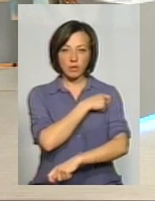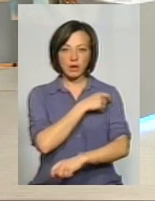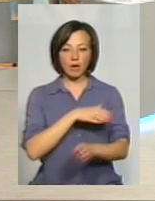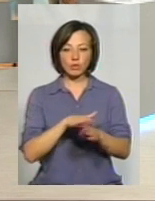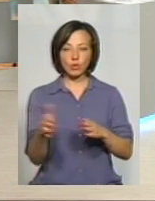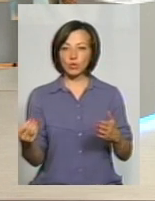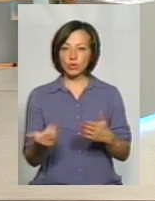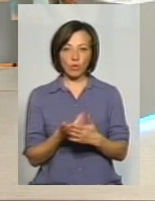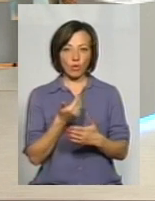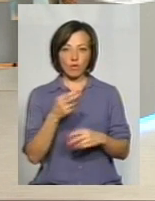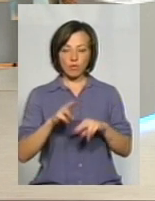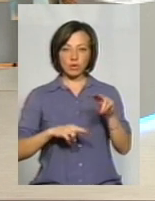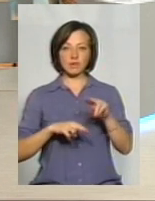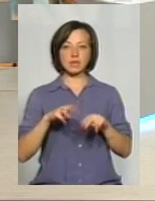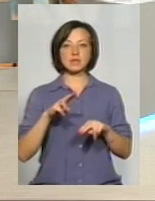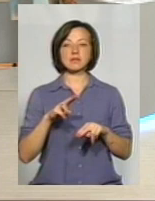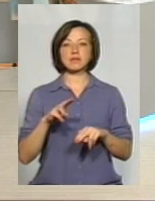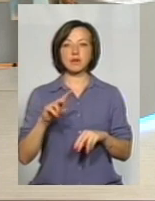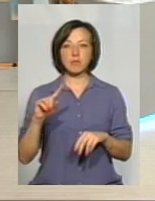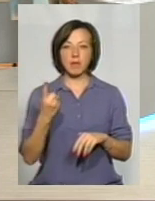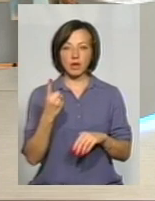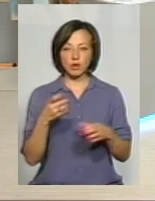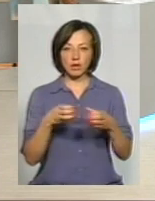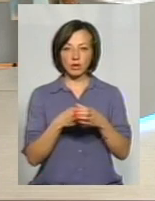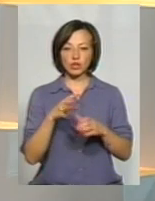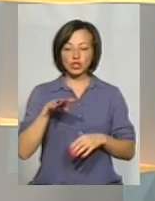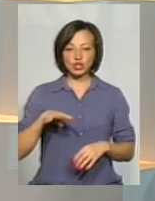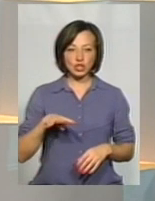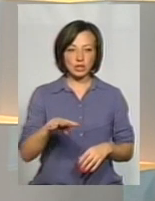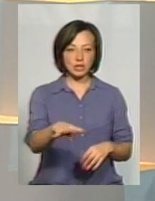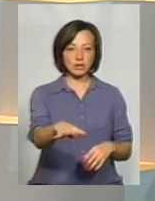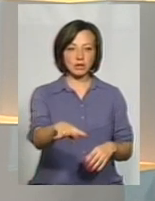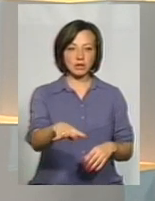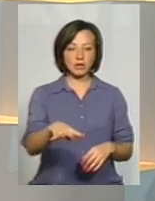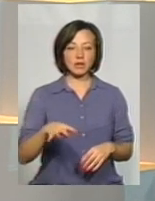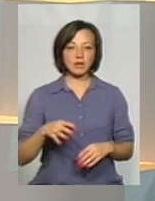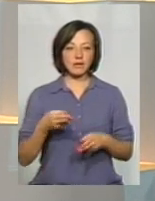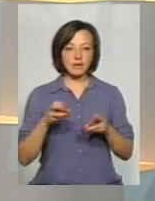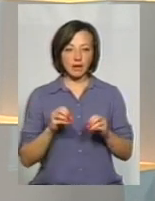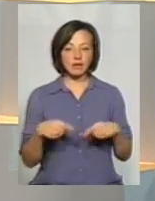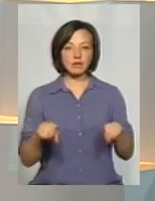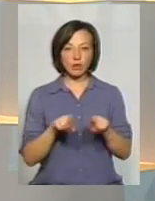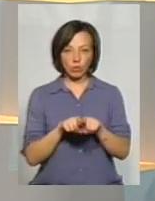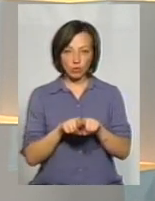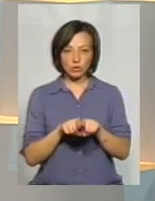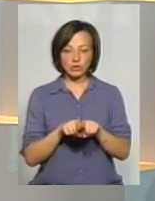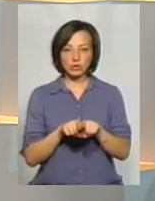абсолютно нового будівництва першої категорії, 4 полоси, де для них також